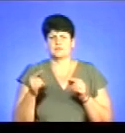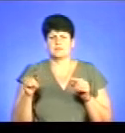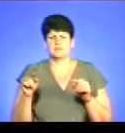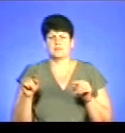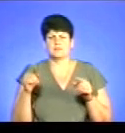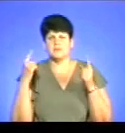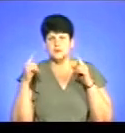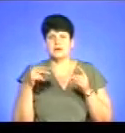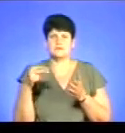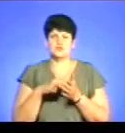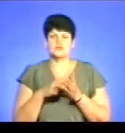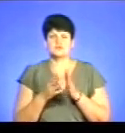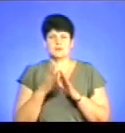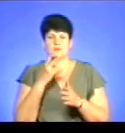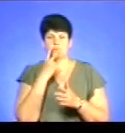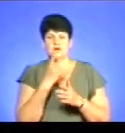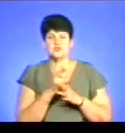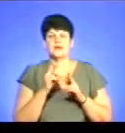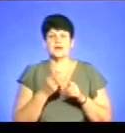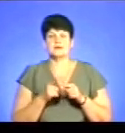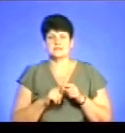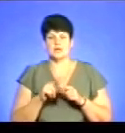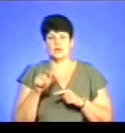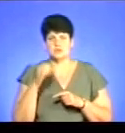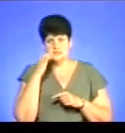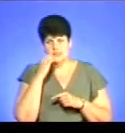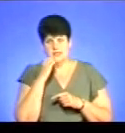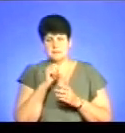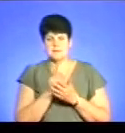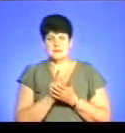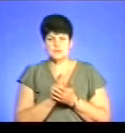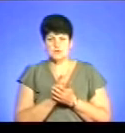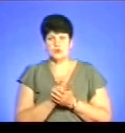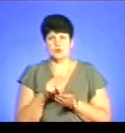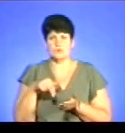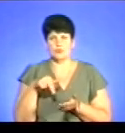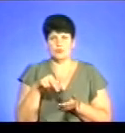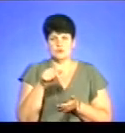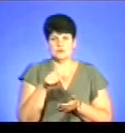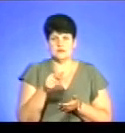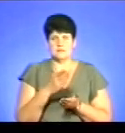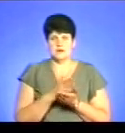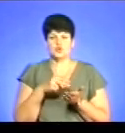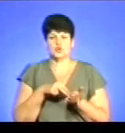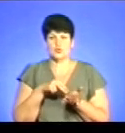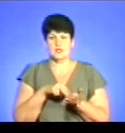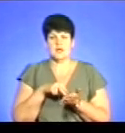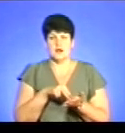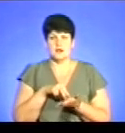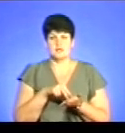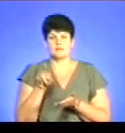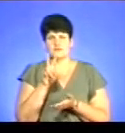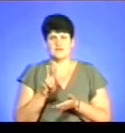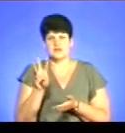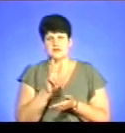Хай він йде по своїй черзі, тоді буде бачити, як ці люди. Старі люди, пенсіонери, ледве йдуть собі, а мають стояти по дві-три